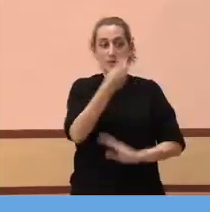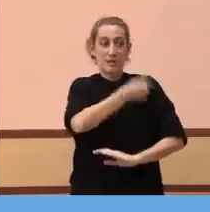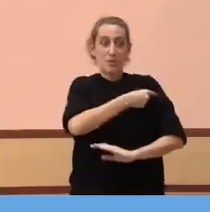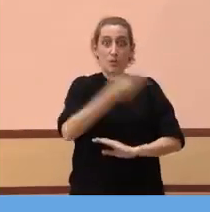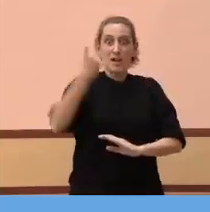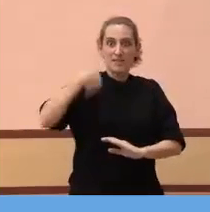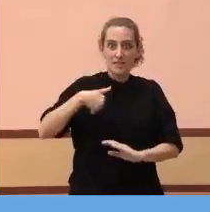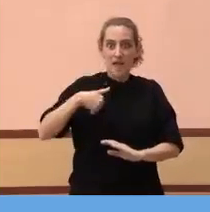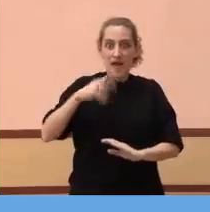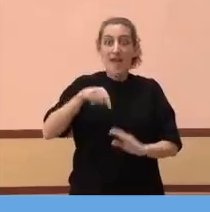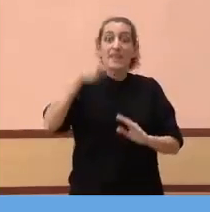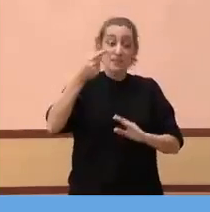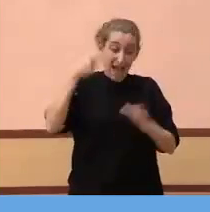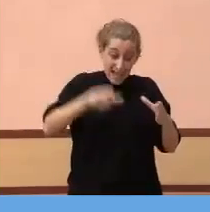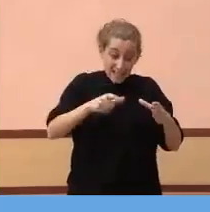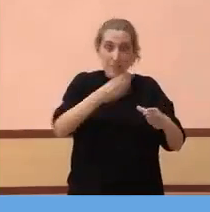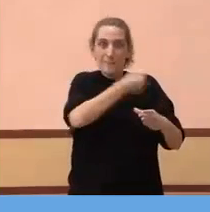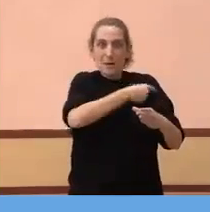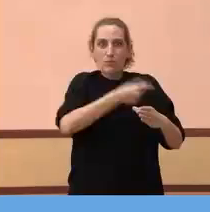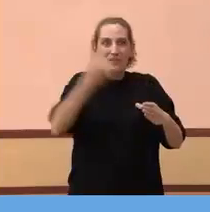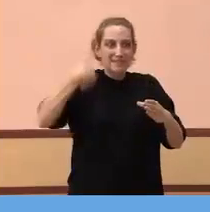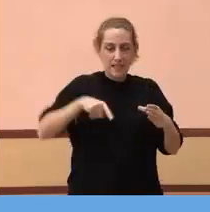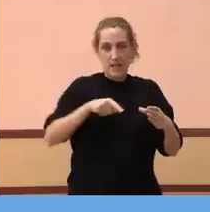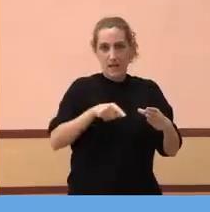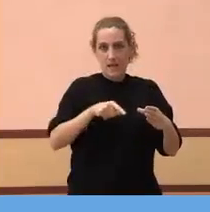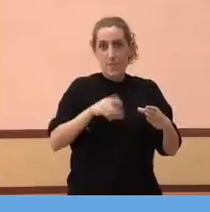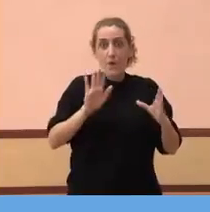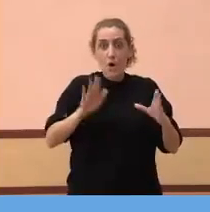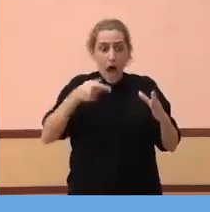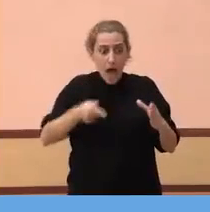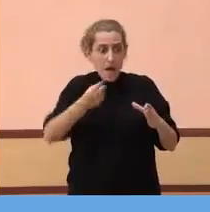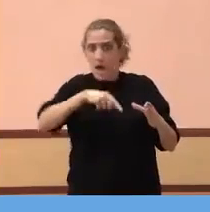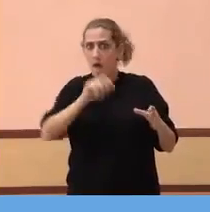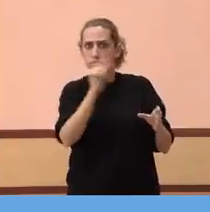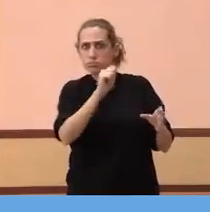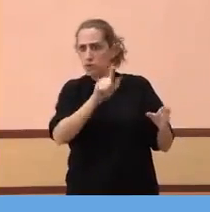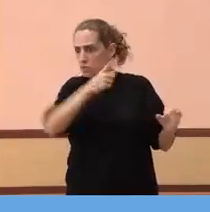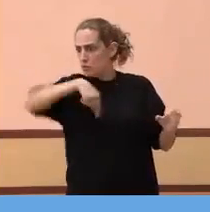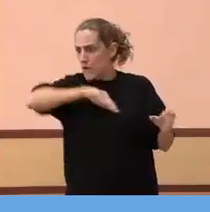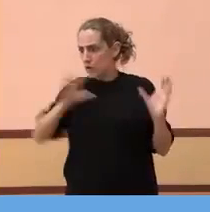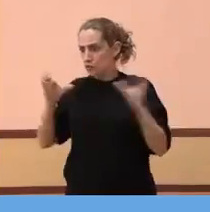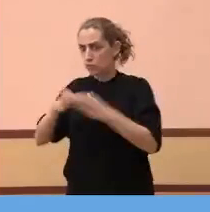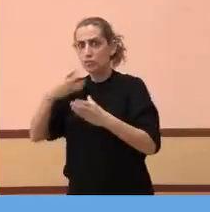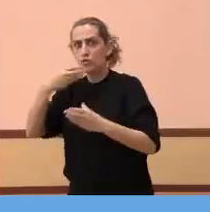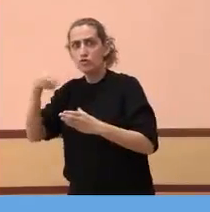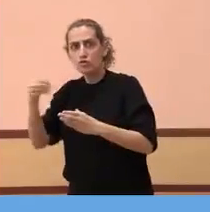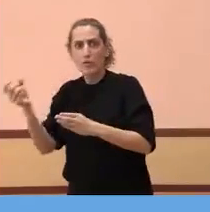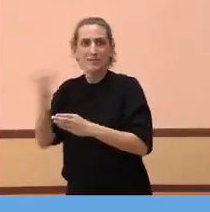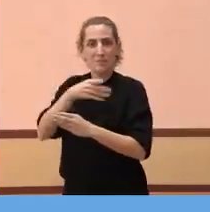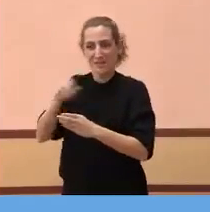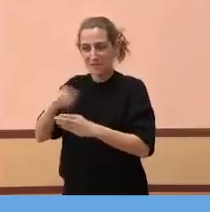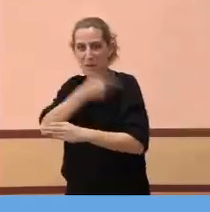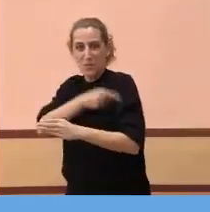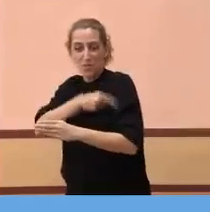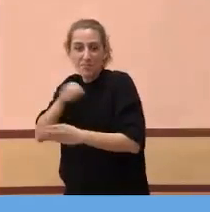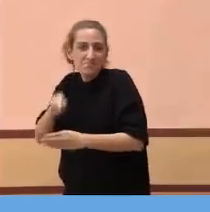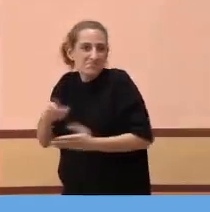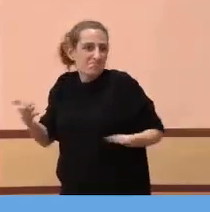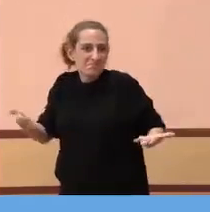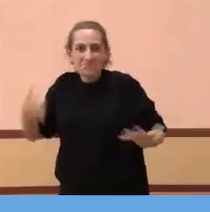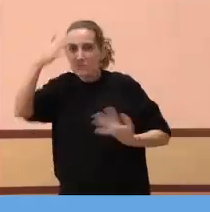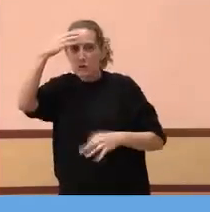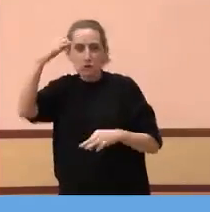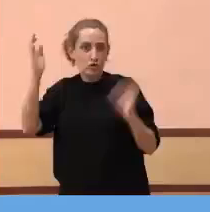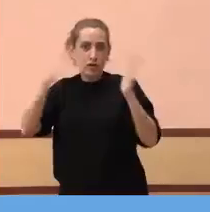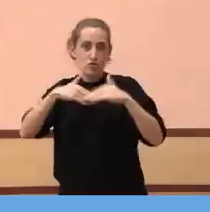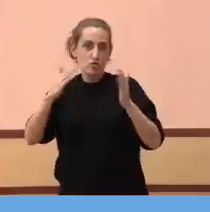-nos a vacunar a població més jove no té molt de sentit, no té molt de sentit. Per tant, aquí és